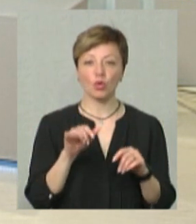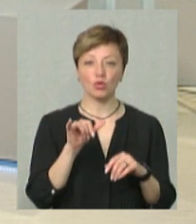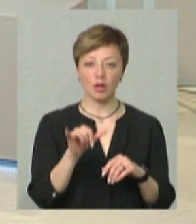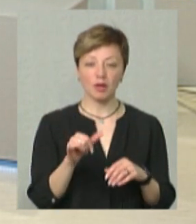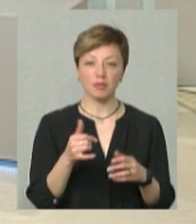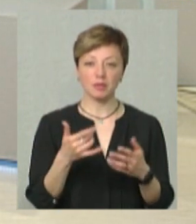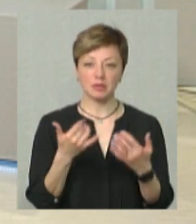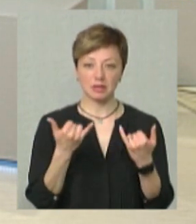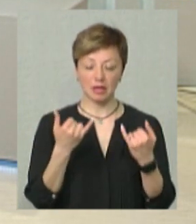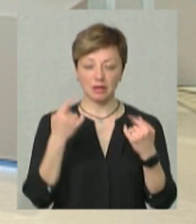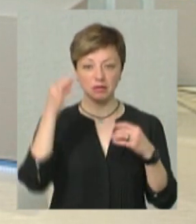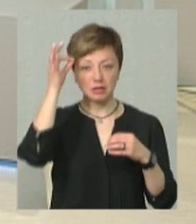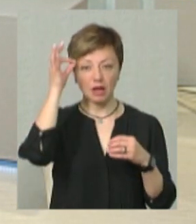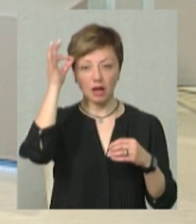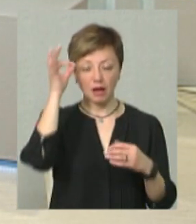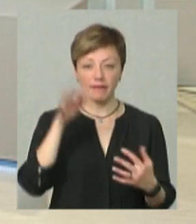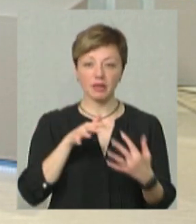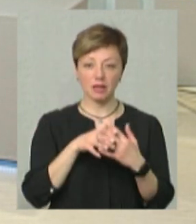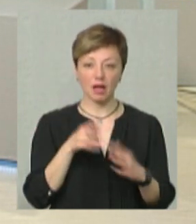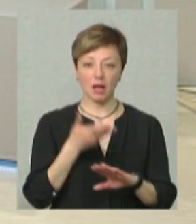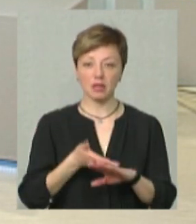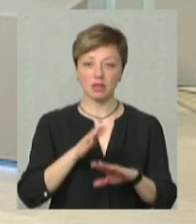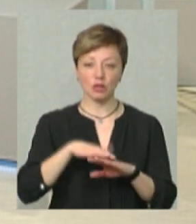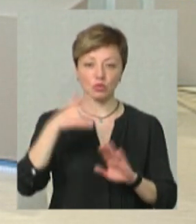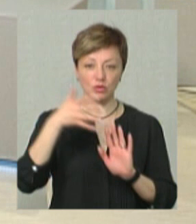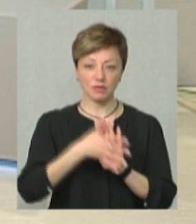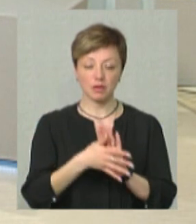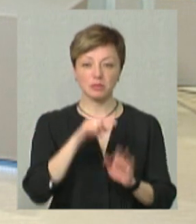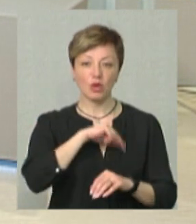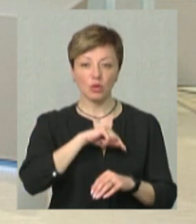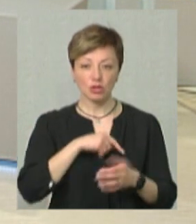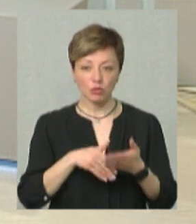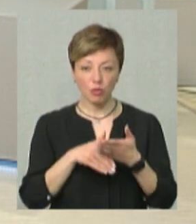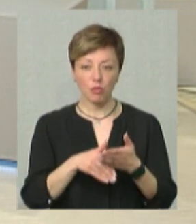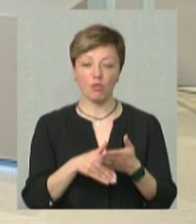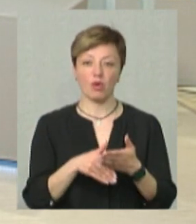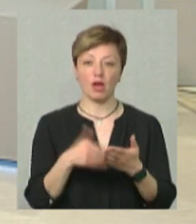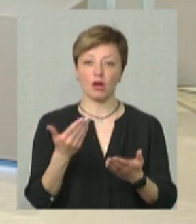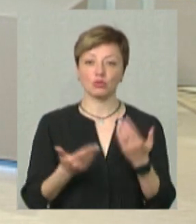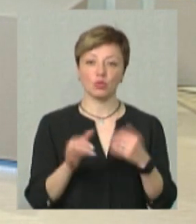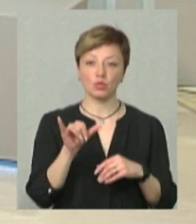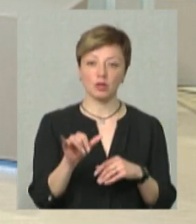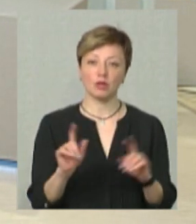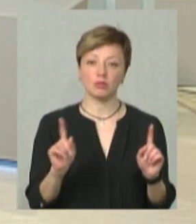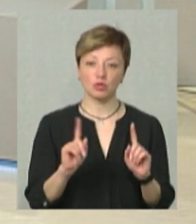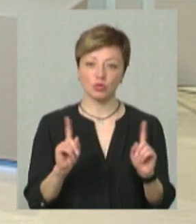очах війна, і це там тяжко осмислити. Це психологічна допомога. Це, ну, якщо у тебе там щось